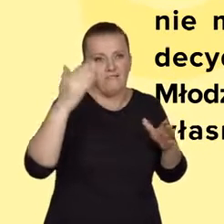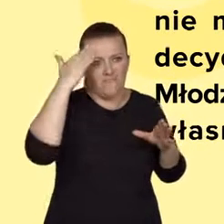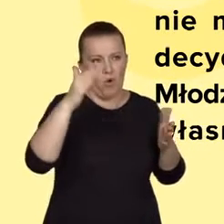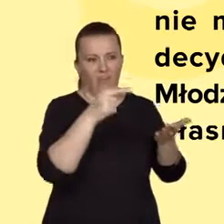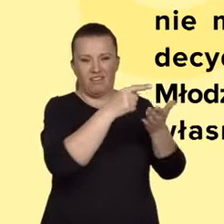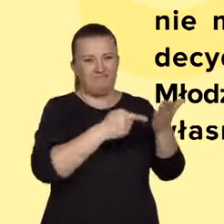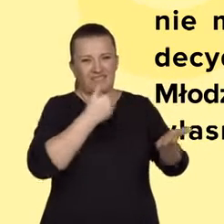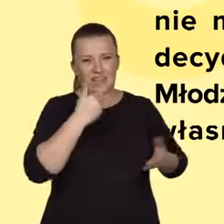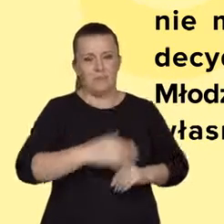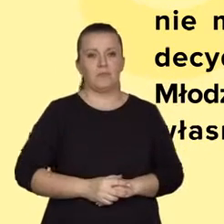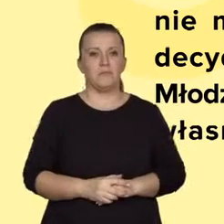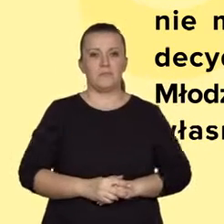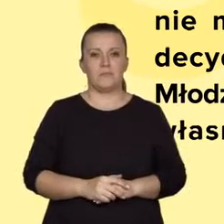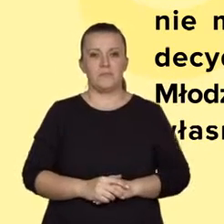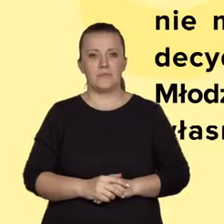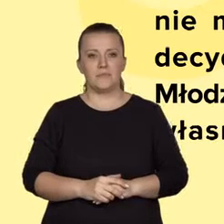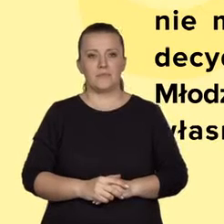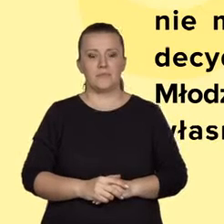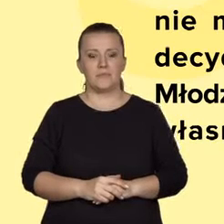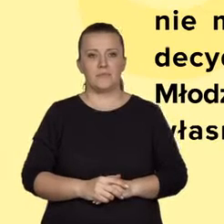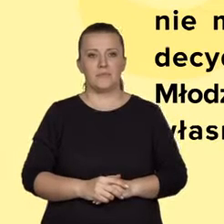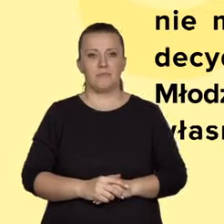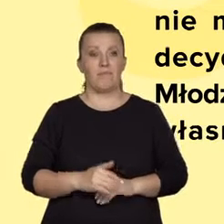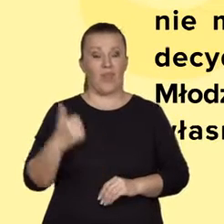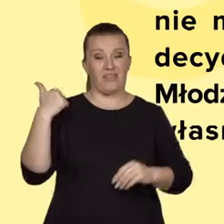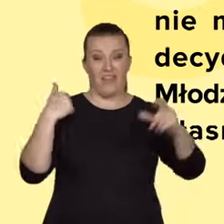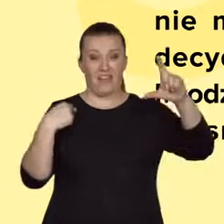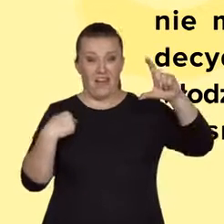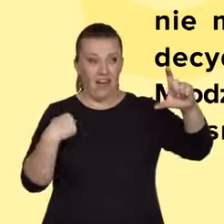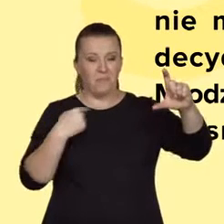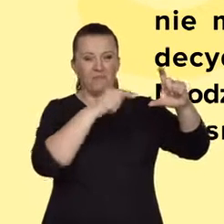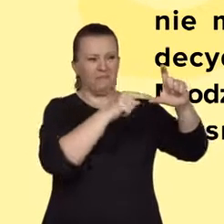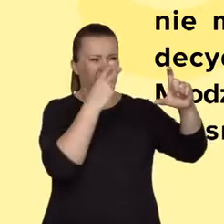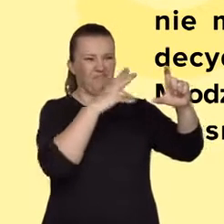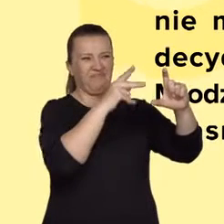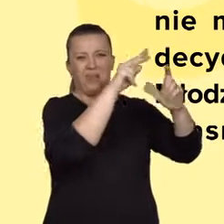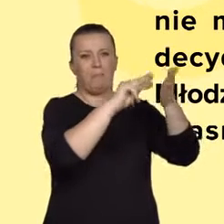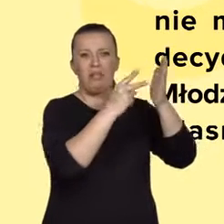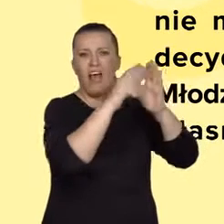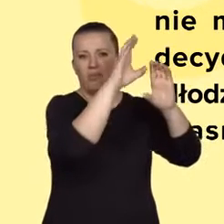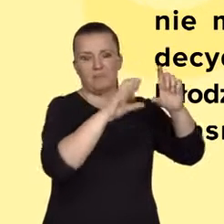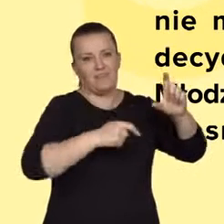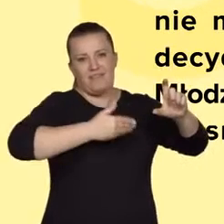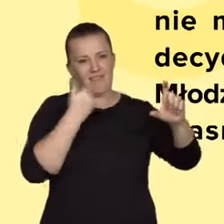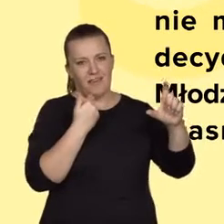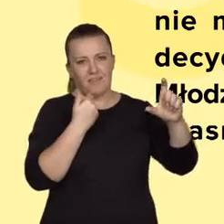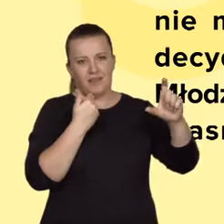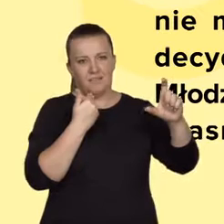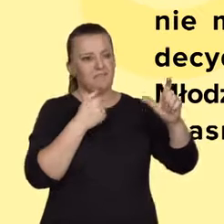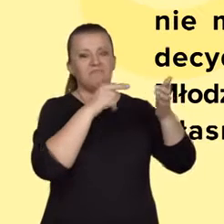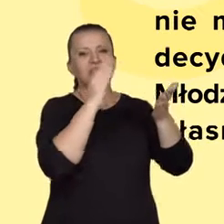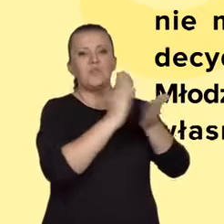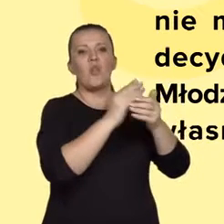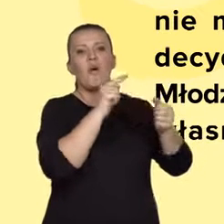Taki akapit wskazuje na brak zamysłu kompozycyjnego pracy. Wypowiedź oparta została na wyliczeniu, a nie merytorycznie uzasadnionej kolejności